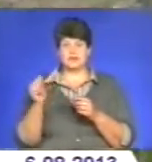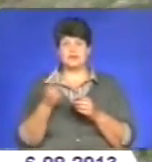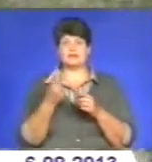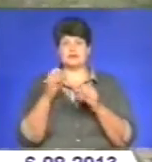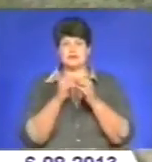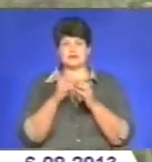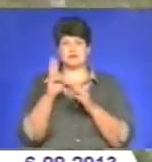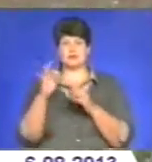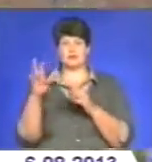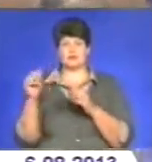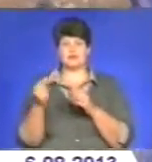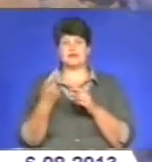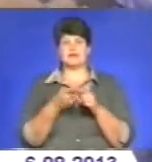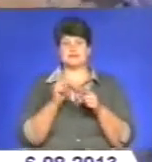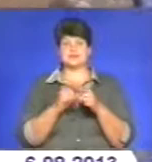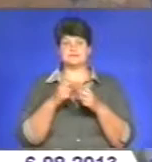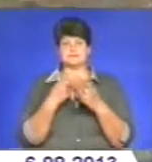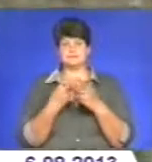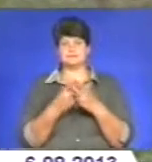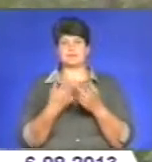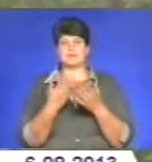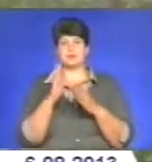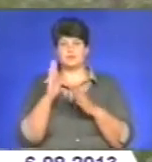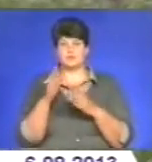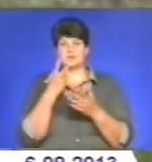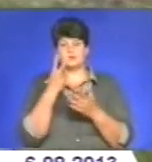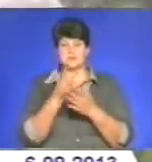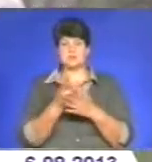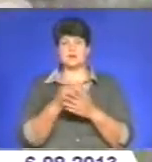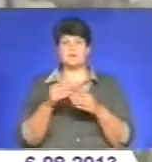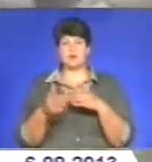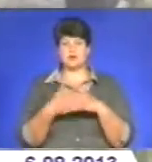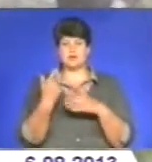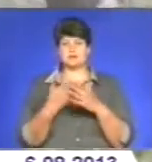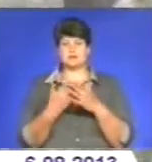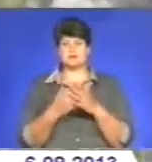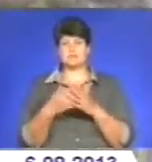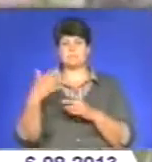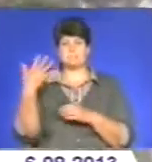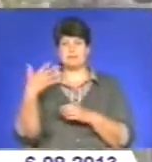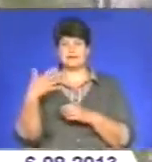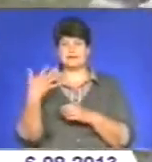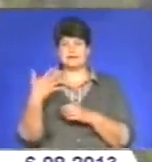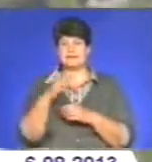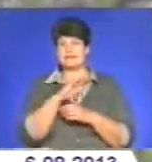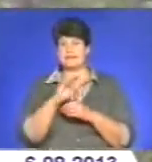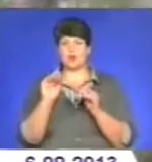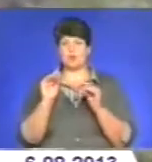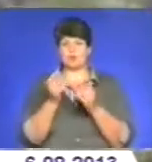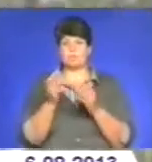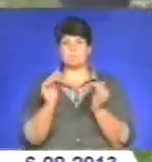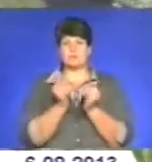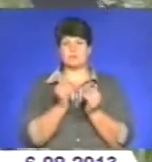законодавства стаття 310 Кримінального кодексу України передбачає покарання у вигляді штрафу до 50 неоподаткованих мінімів